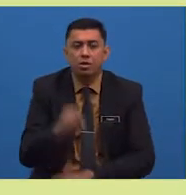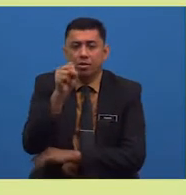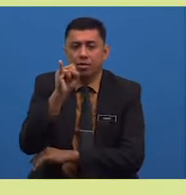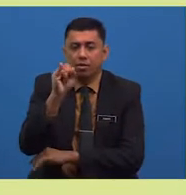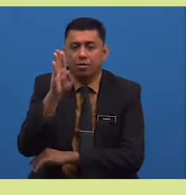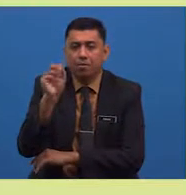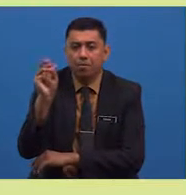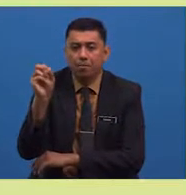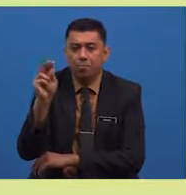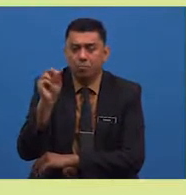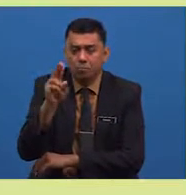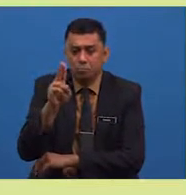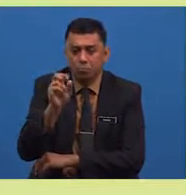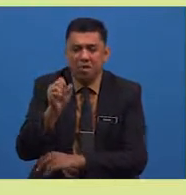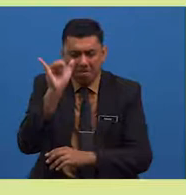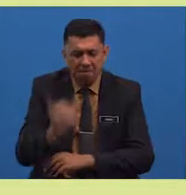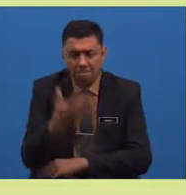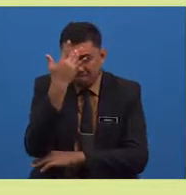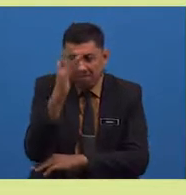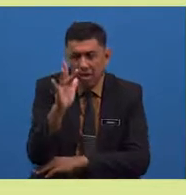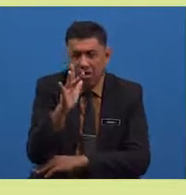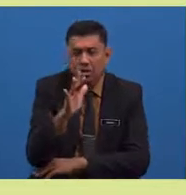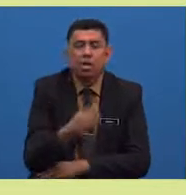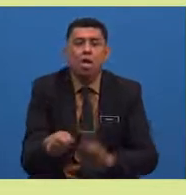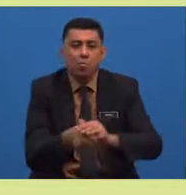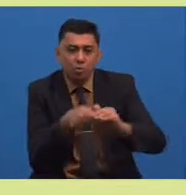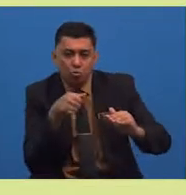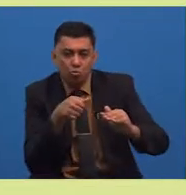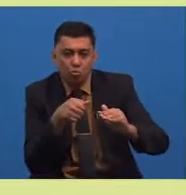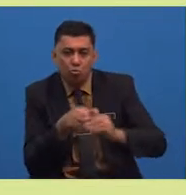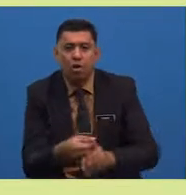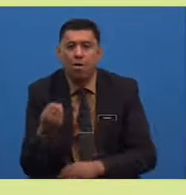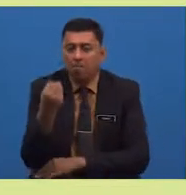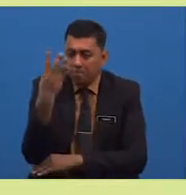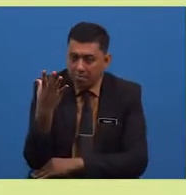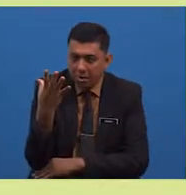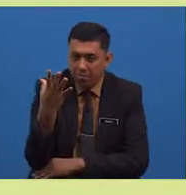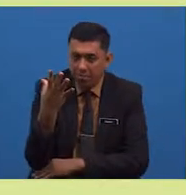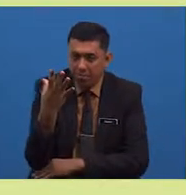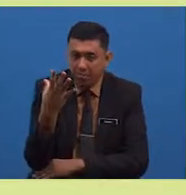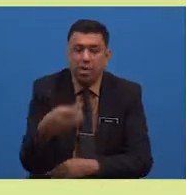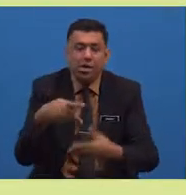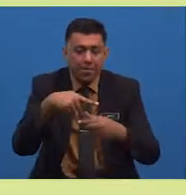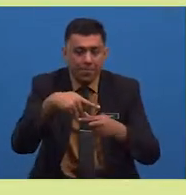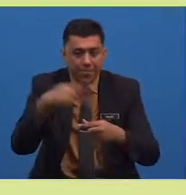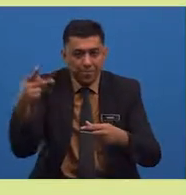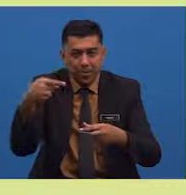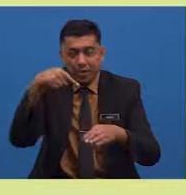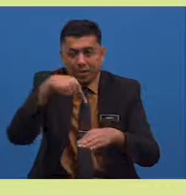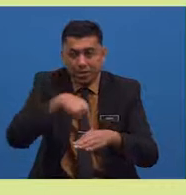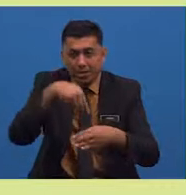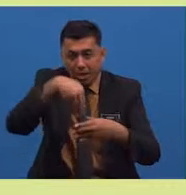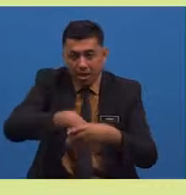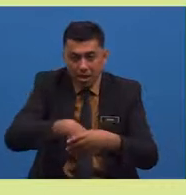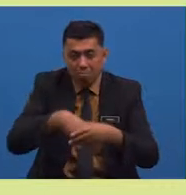seorang yang bijak hingga dapat menyembunyikan beberapa butir padi di dalam luka